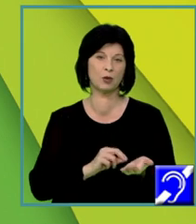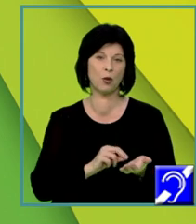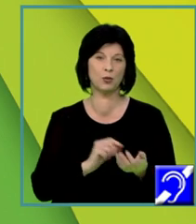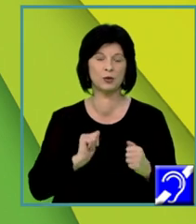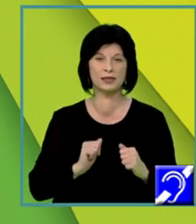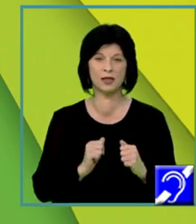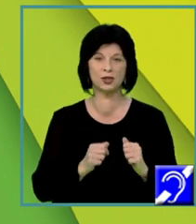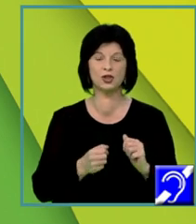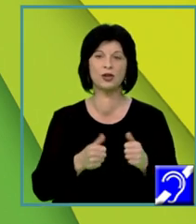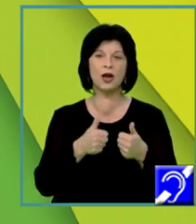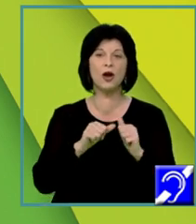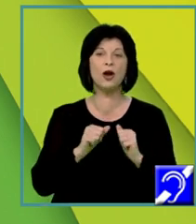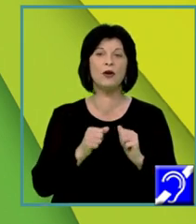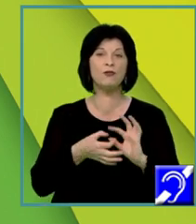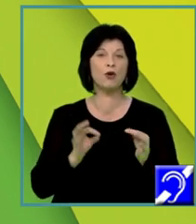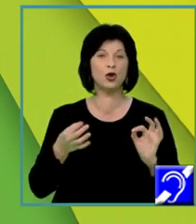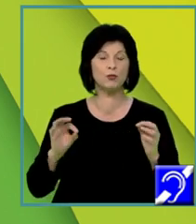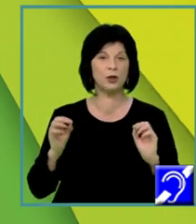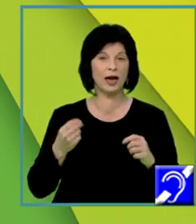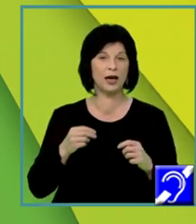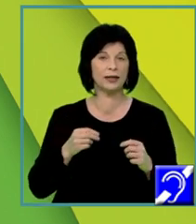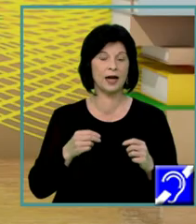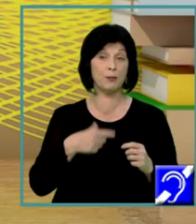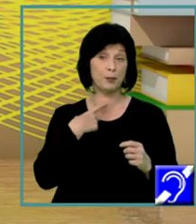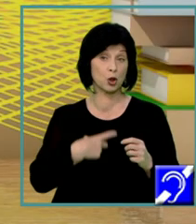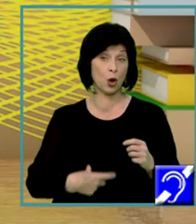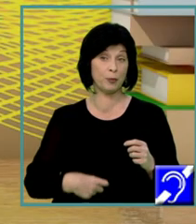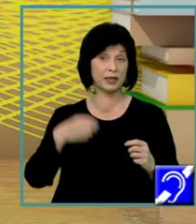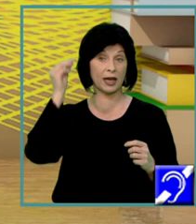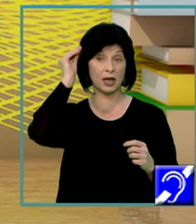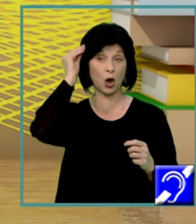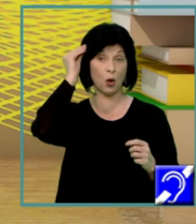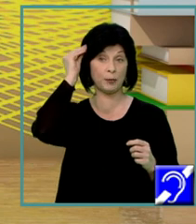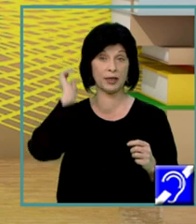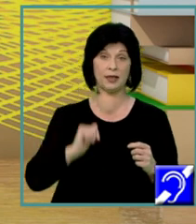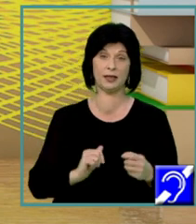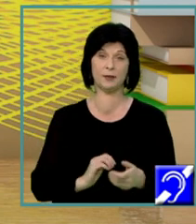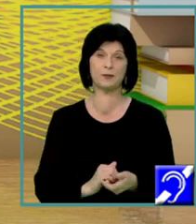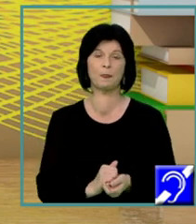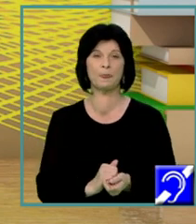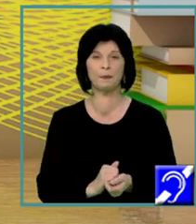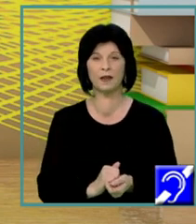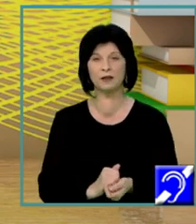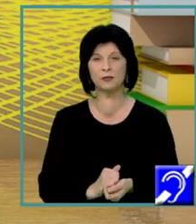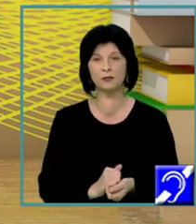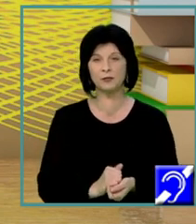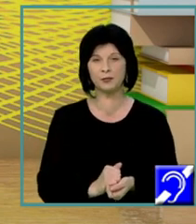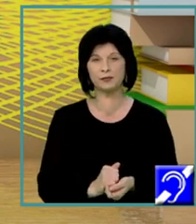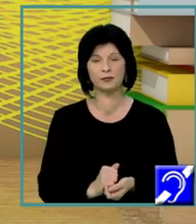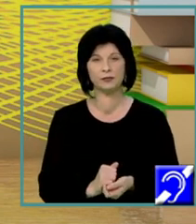să formuleze un paragraf, un enunț la modul general, referitor evident la tema propusă,